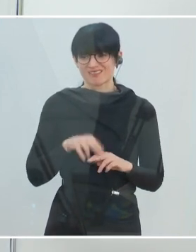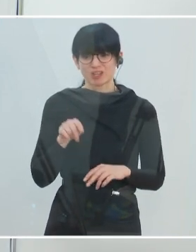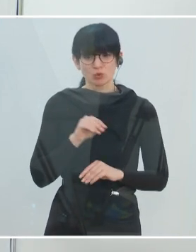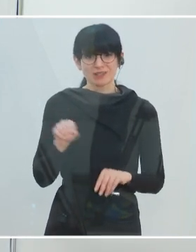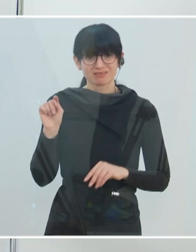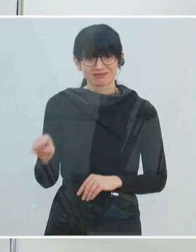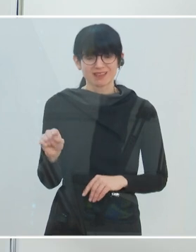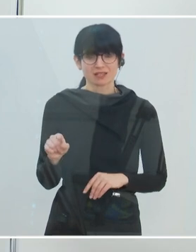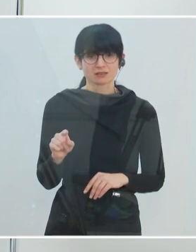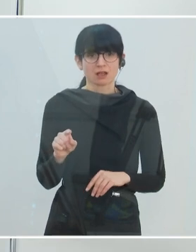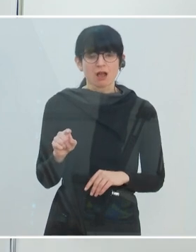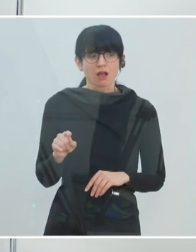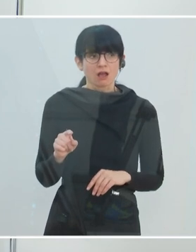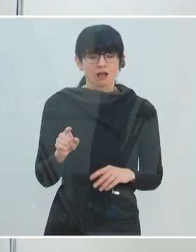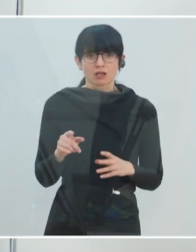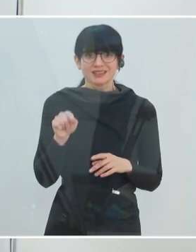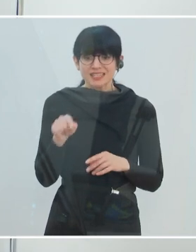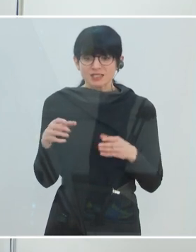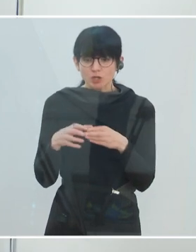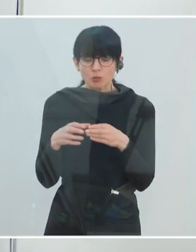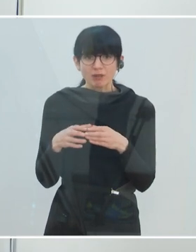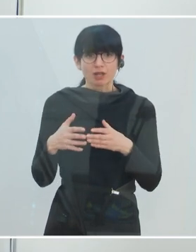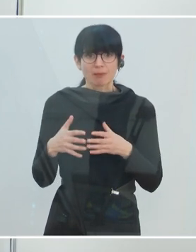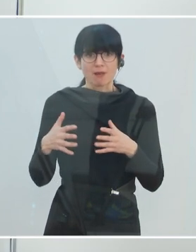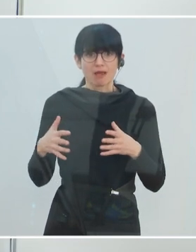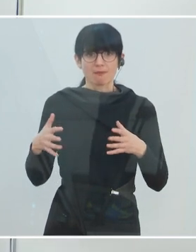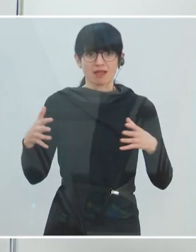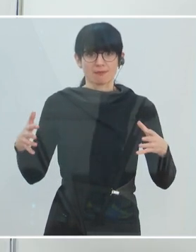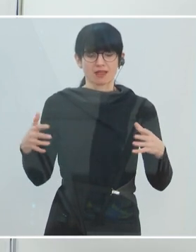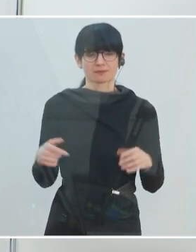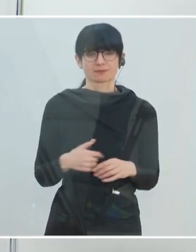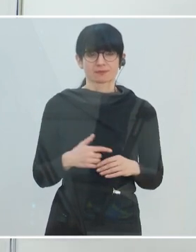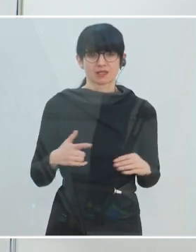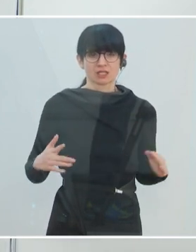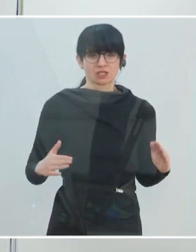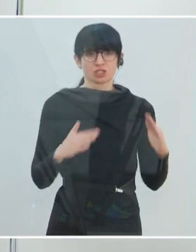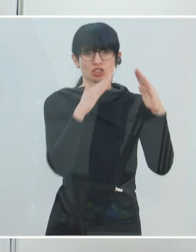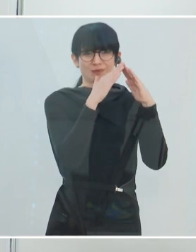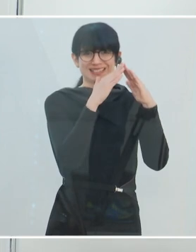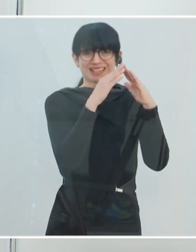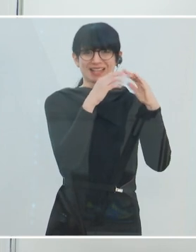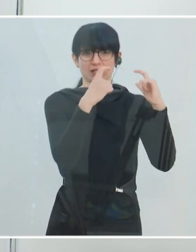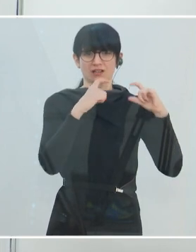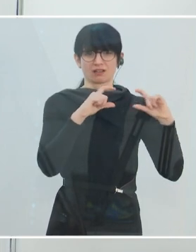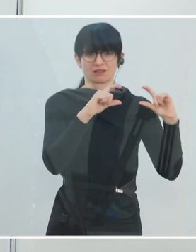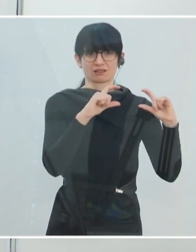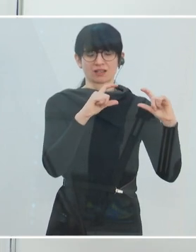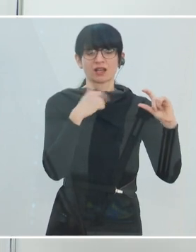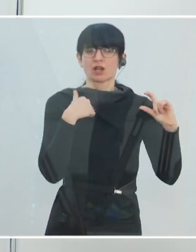dazukommen werden. Das heißt, in der nächsten Ebene dieser Pyramide geht es dann um niederschwellige Angebote